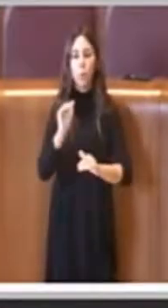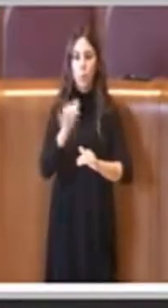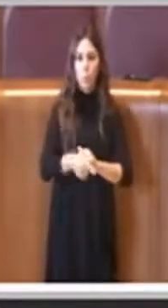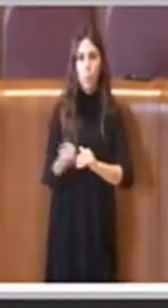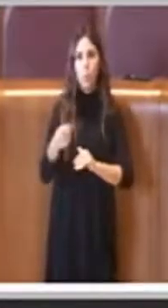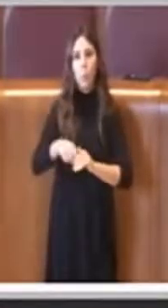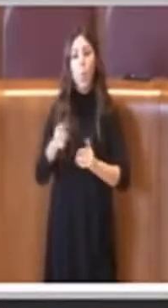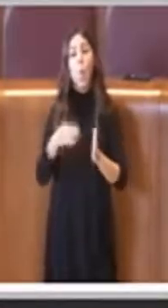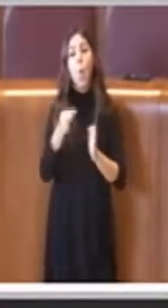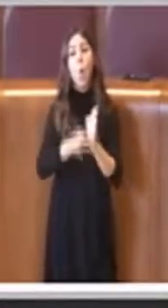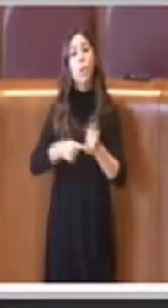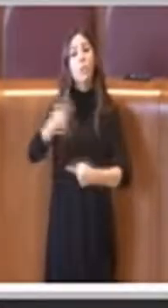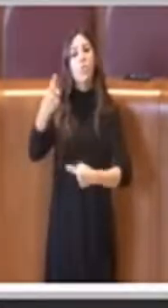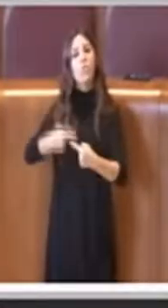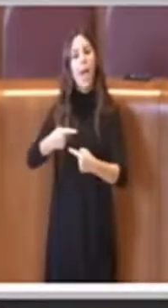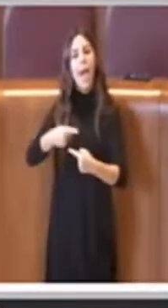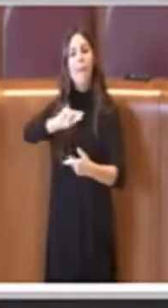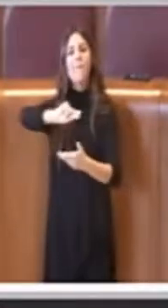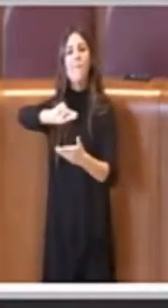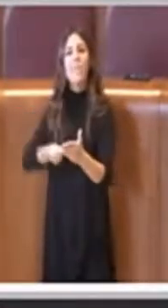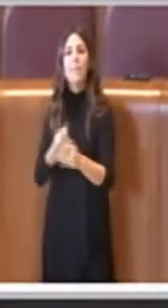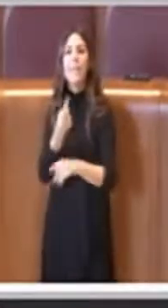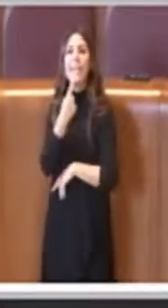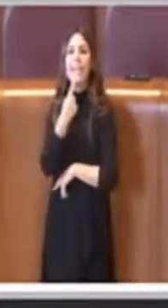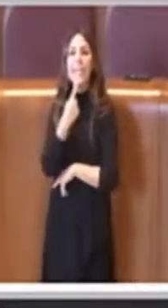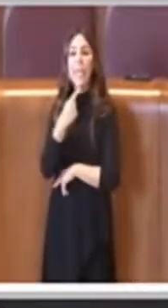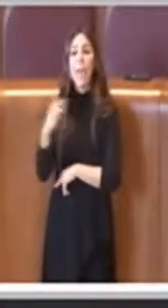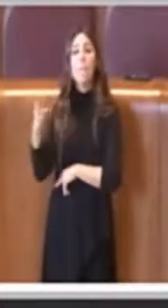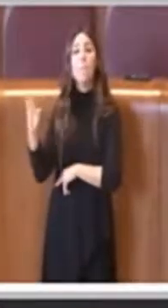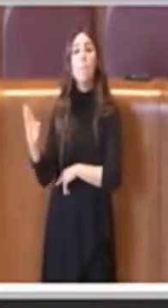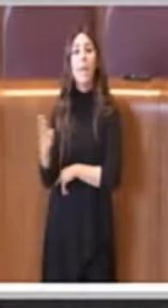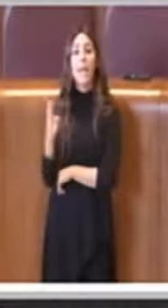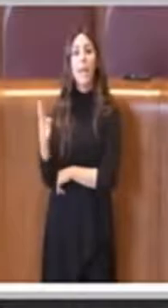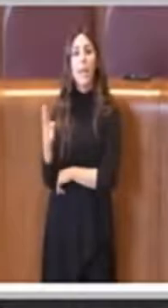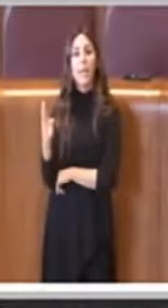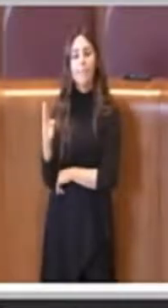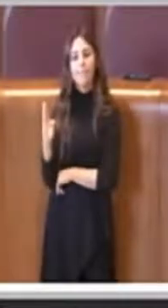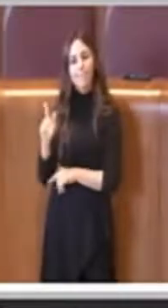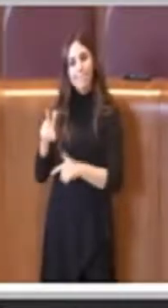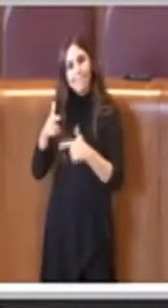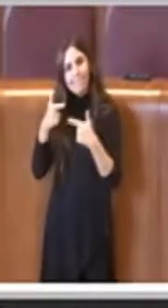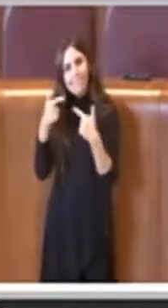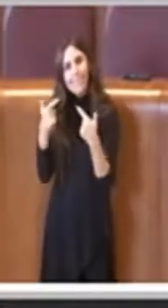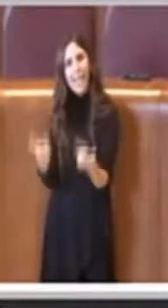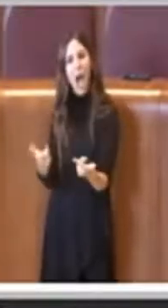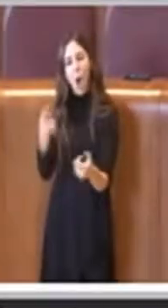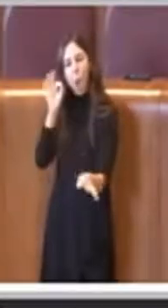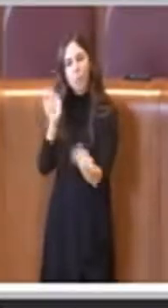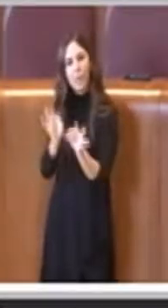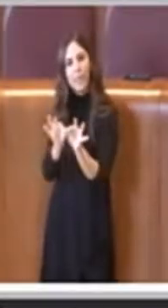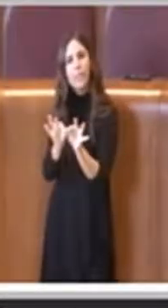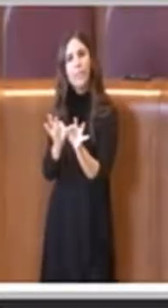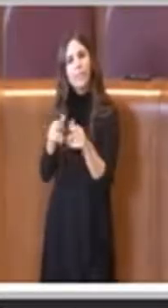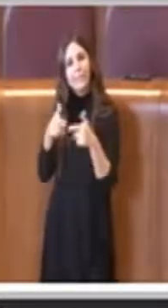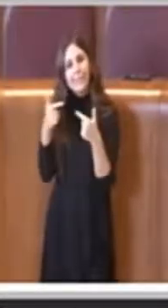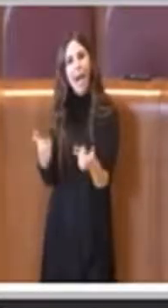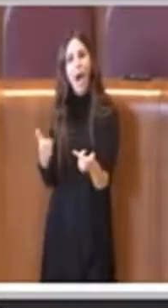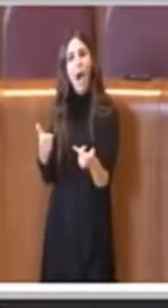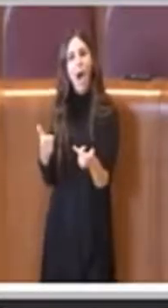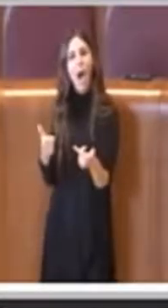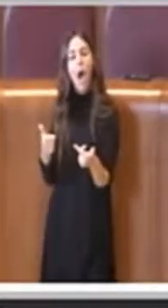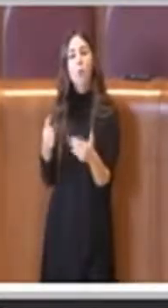ordine del giorno a firma Bernabè per chiaramente dare sostegno in termini